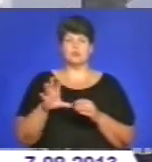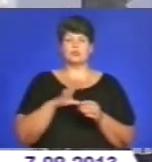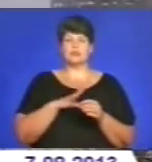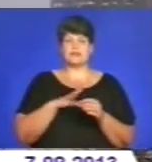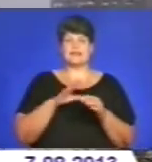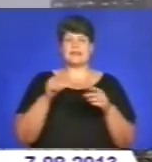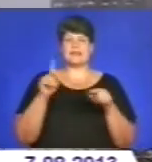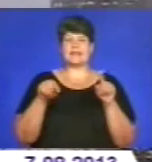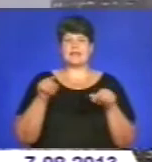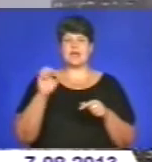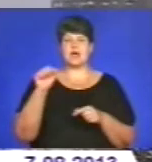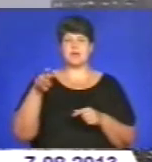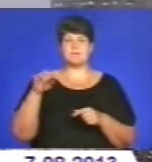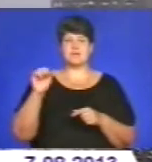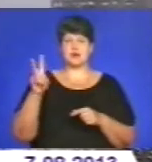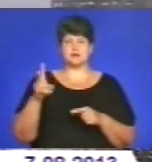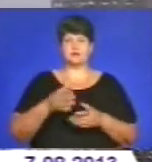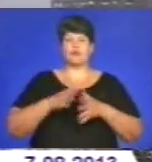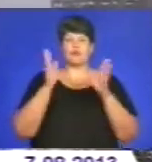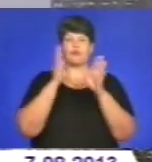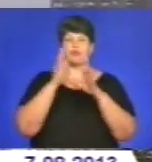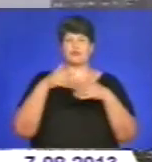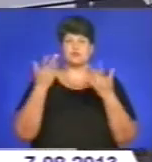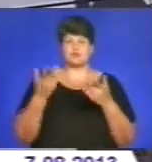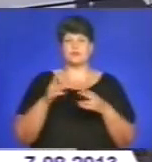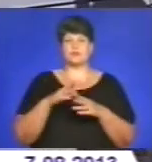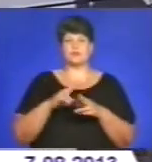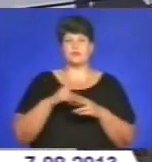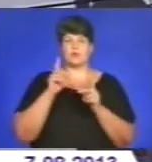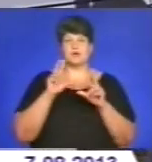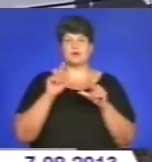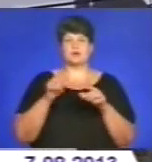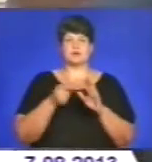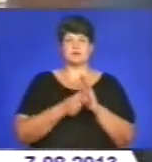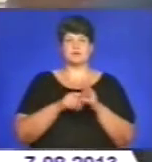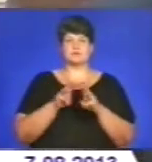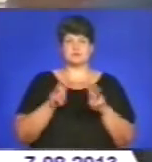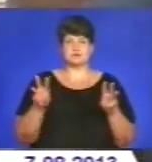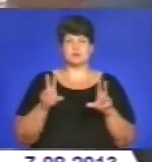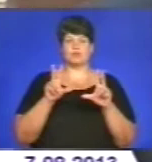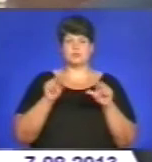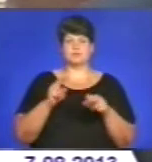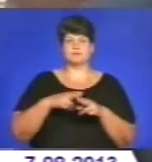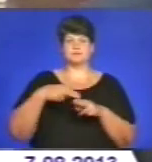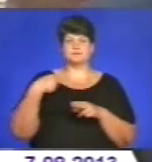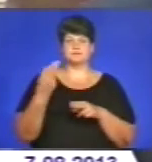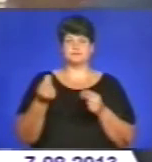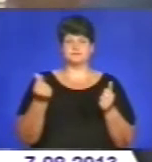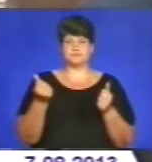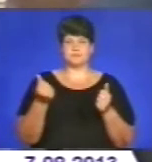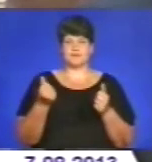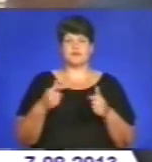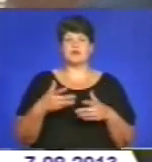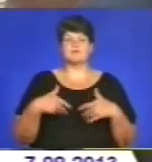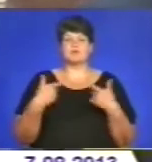подальшим викудом аміаку у повітря. У Кабміні пообіцяли компенсацію постраждалим та сім'ям загиблих. Від імені уряду висловлюю глибокі